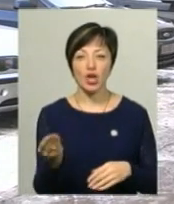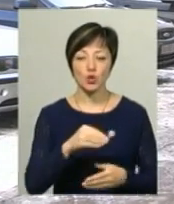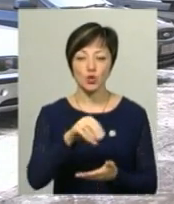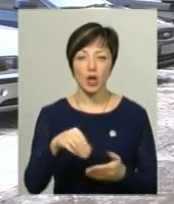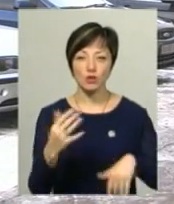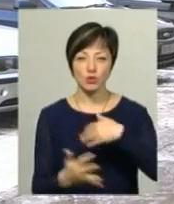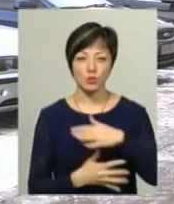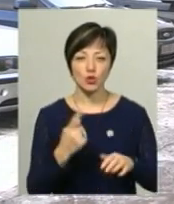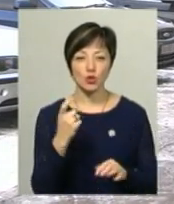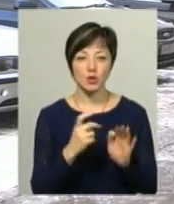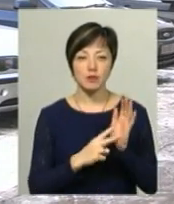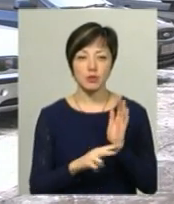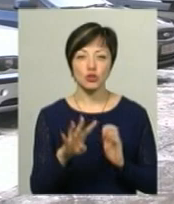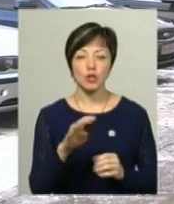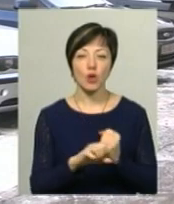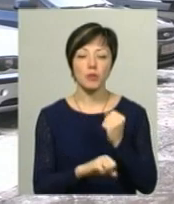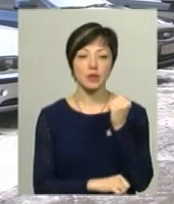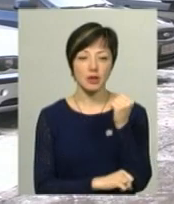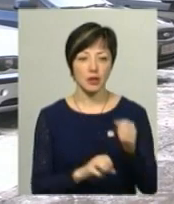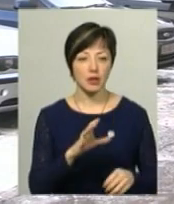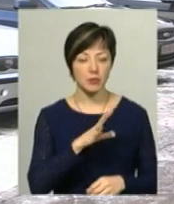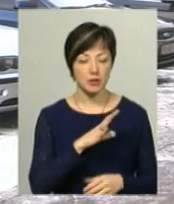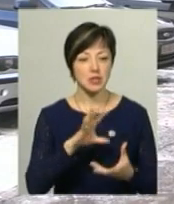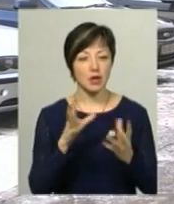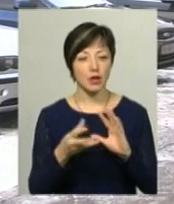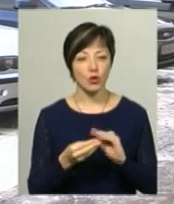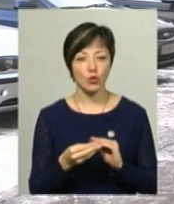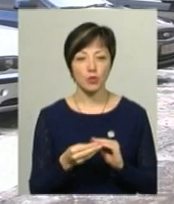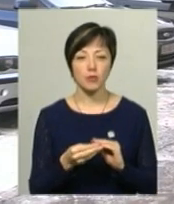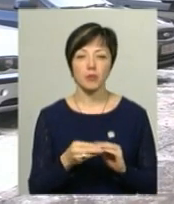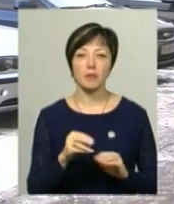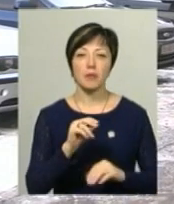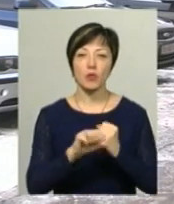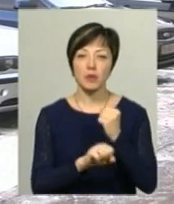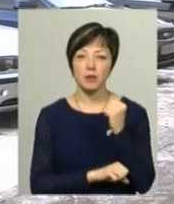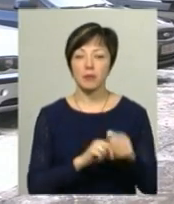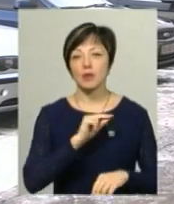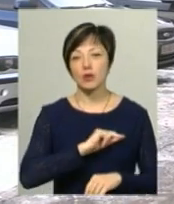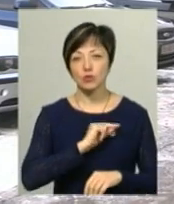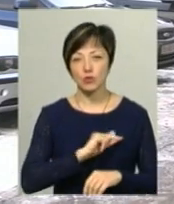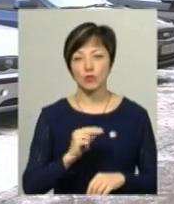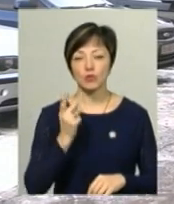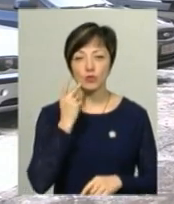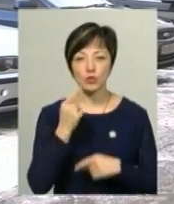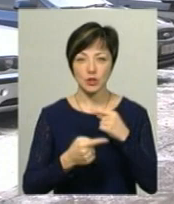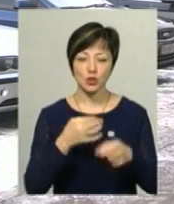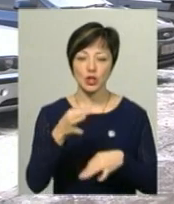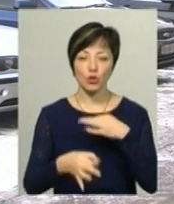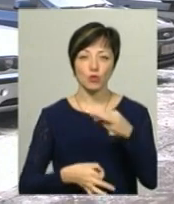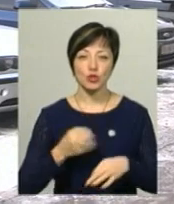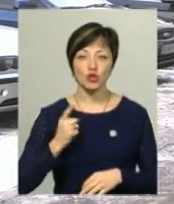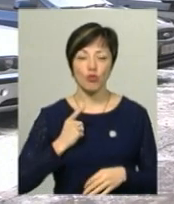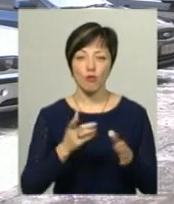184 робітники. Загалом дорожники працюють у цілодобовому